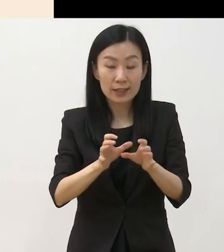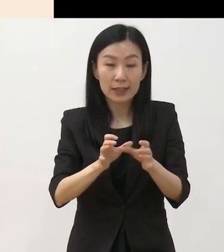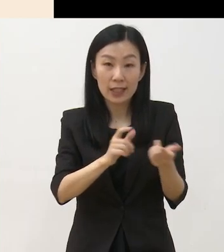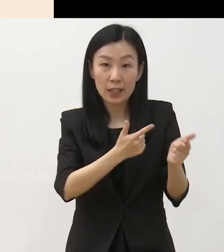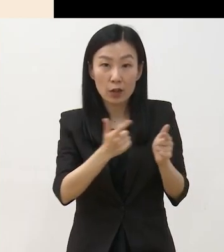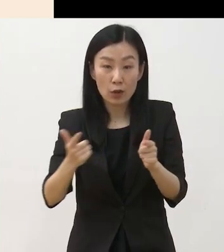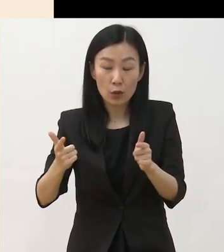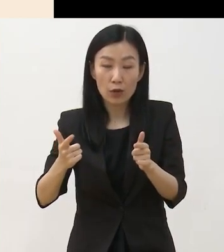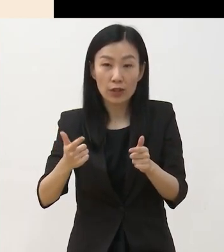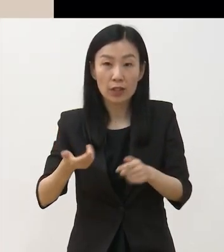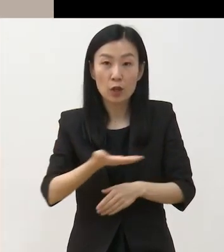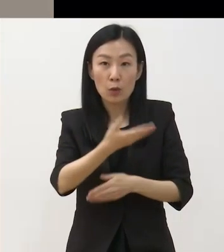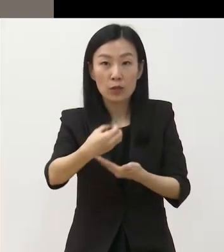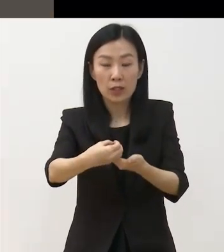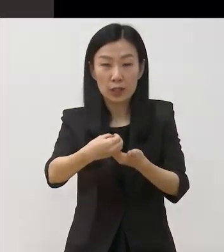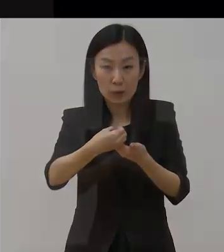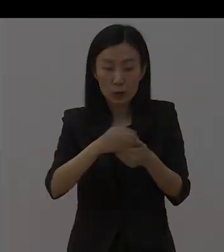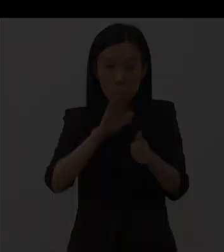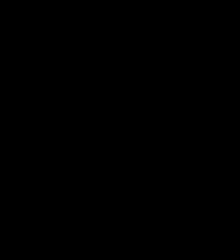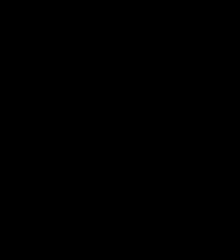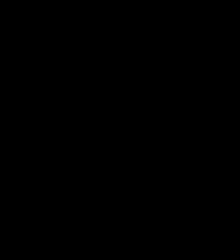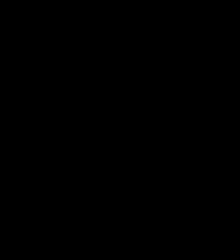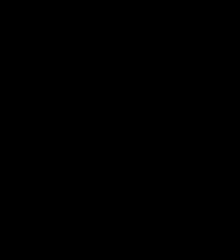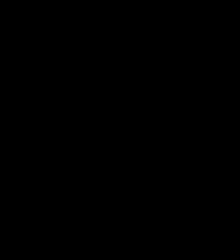저희들 최선을 다하겠습니다